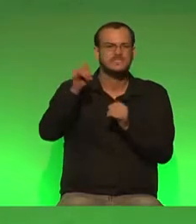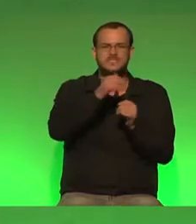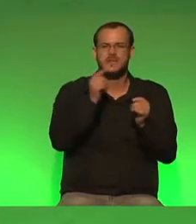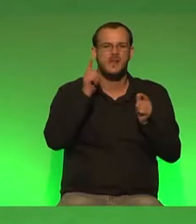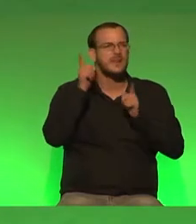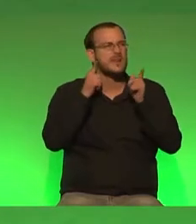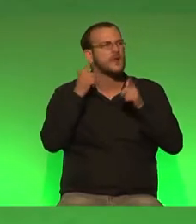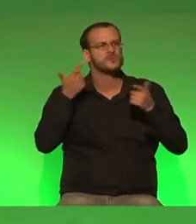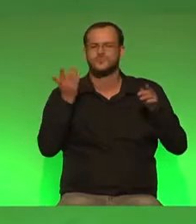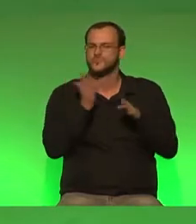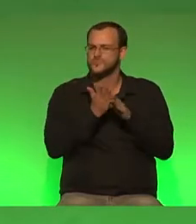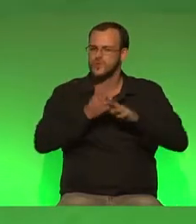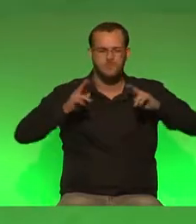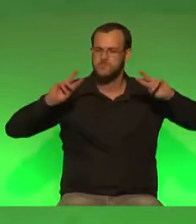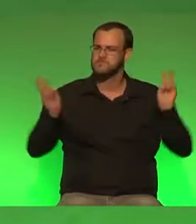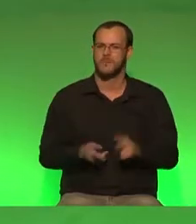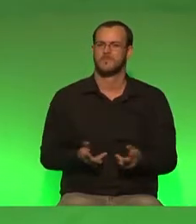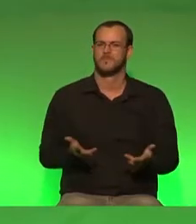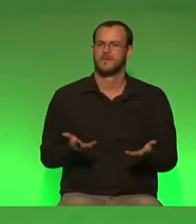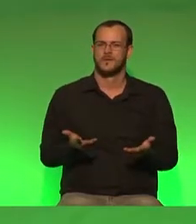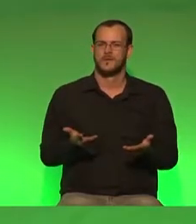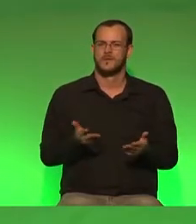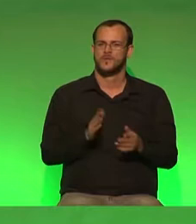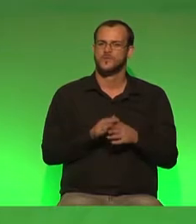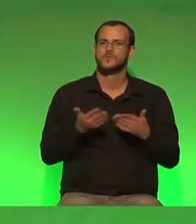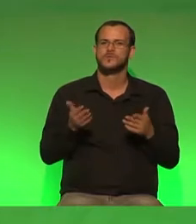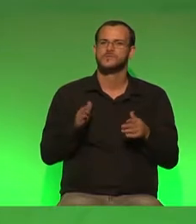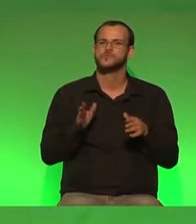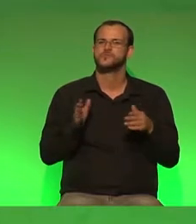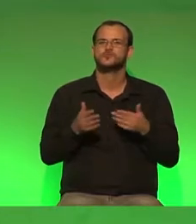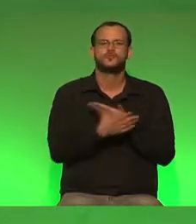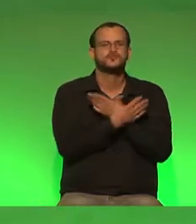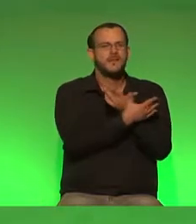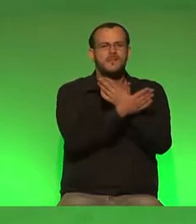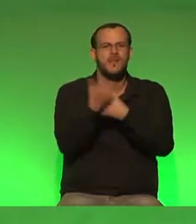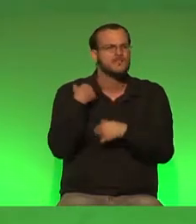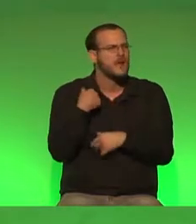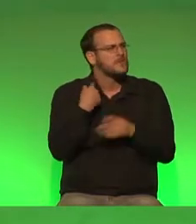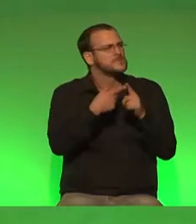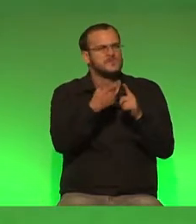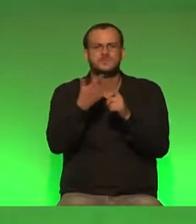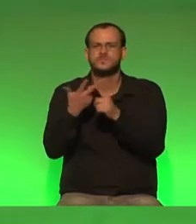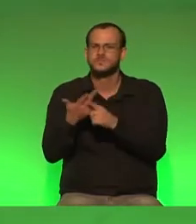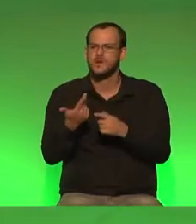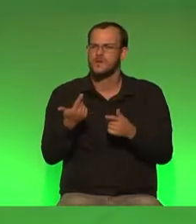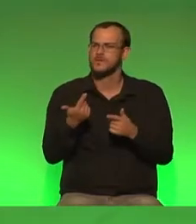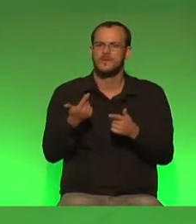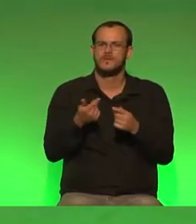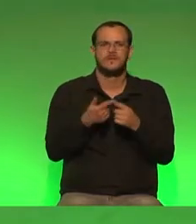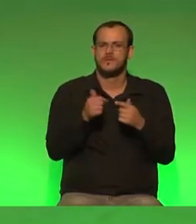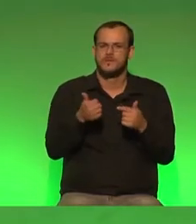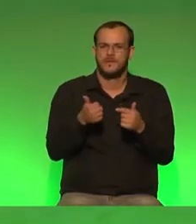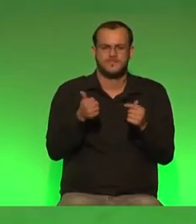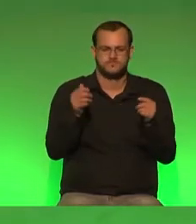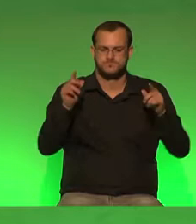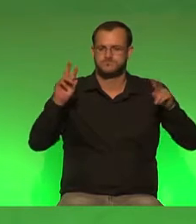Lautstärke hat abgenommen. Und vor allem die Schmetterlinge, die wir damals gezählt haben, die Populationen sind nur noch ein